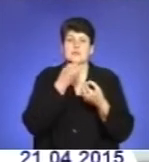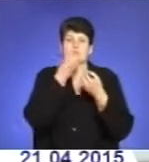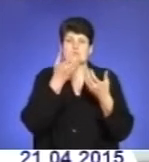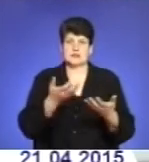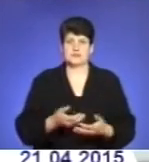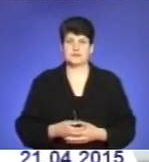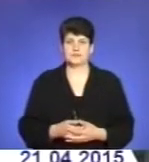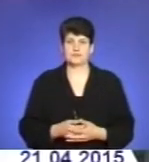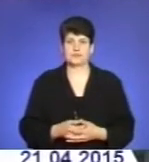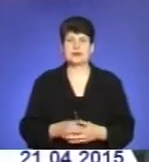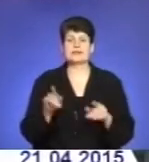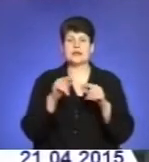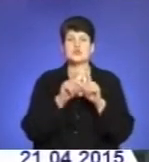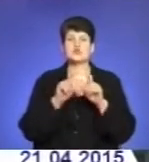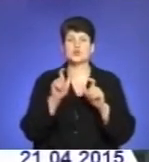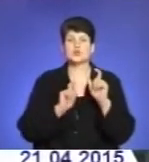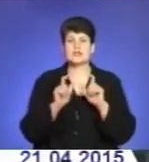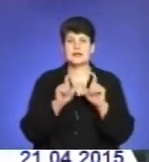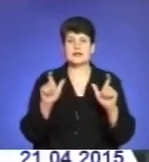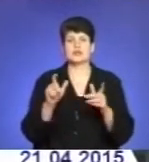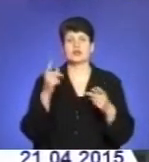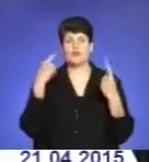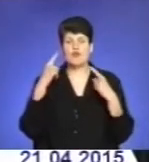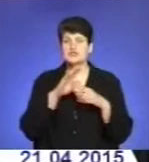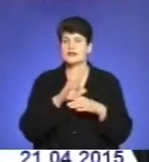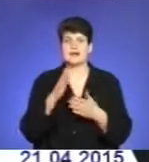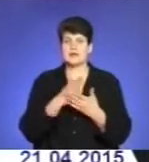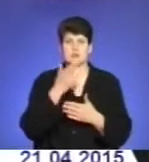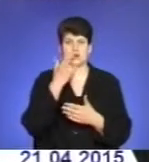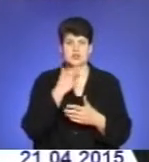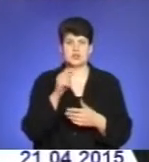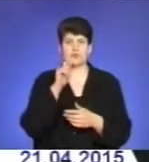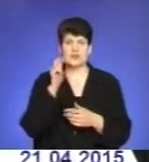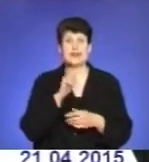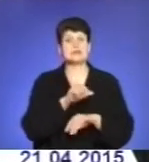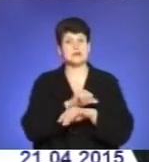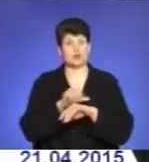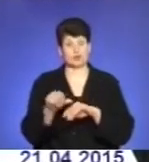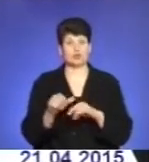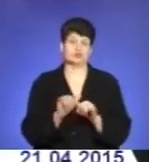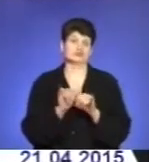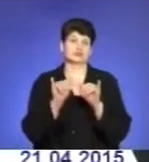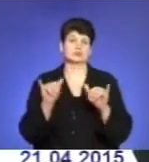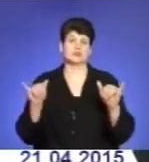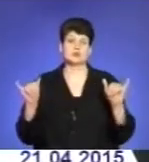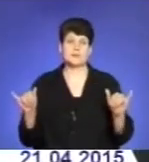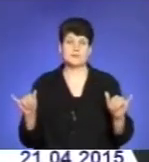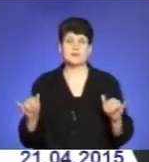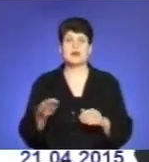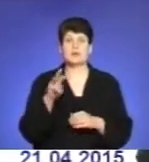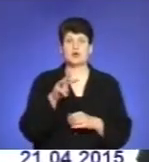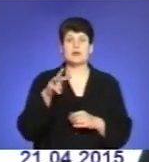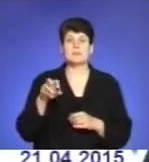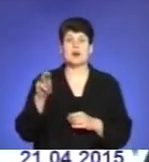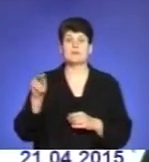Мамчур. Така студійна творчість, річ поки що не дуже звична в Україні, проте за кордоном досить поширена. Микола Мамчур не